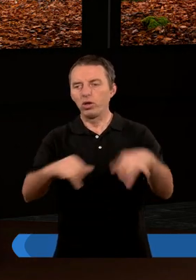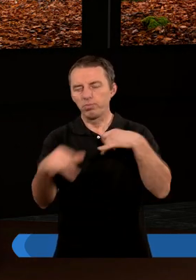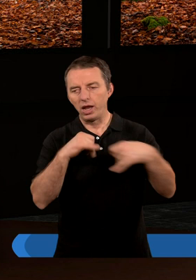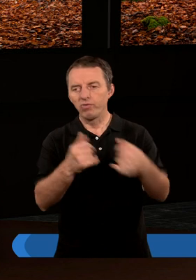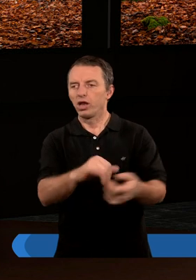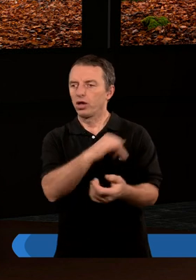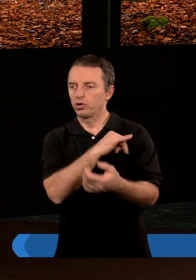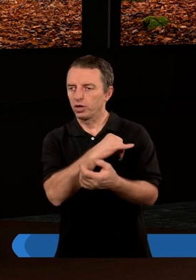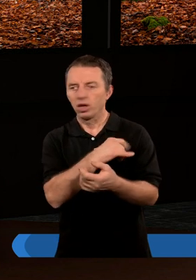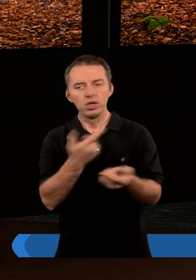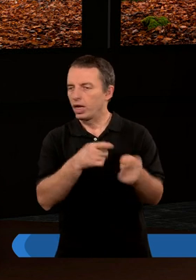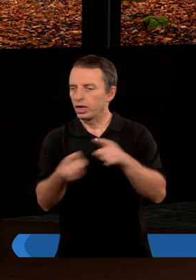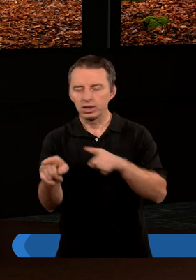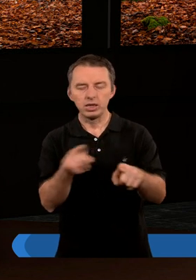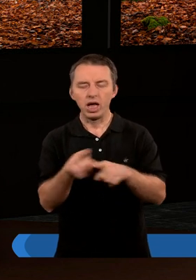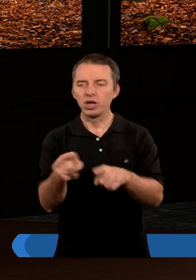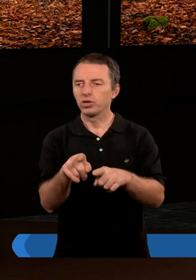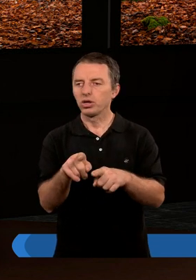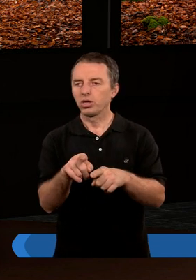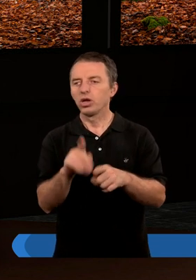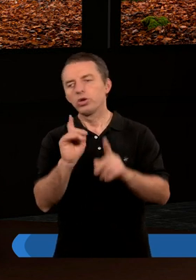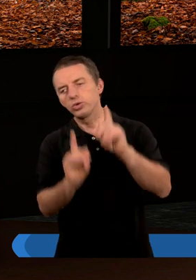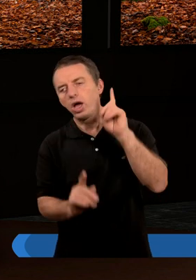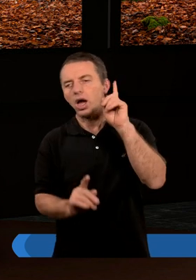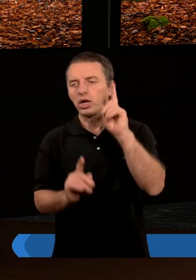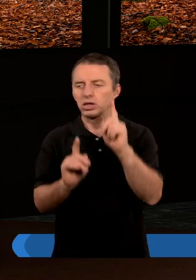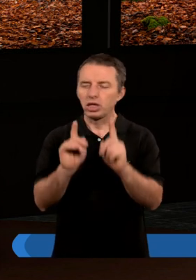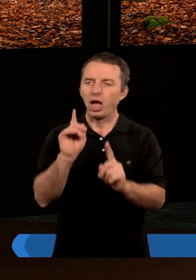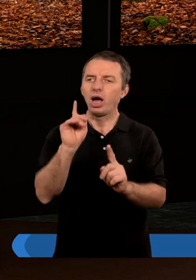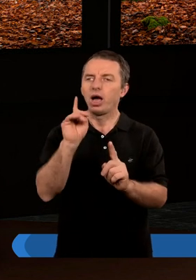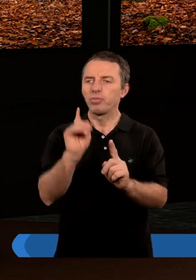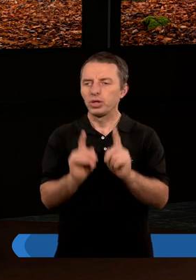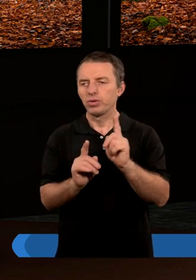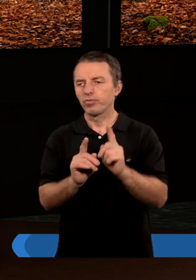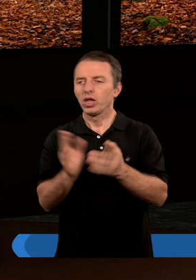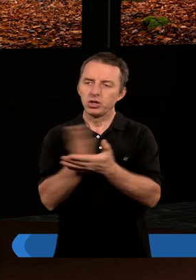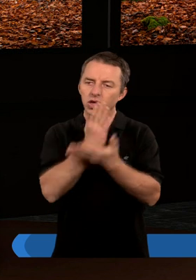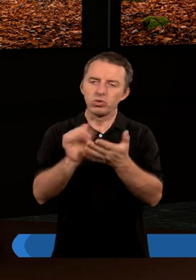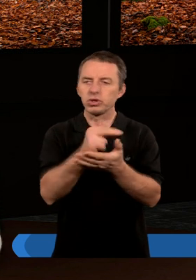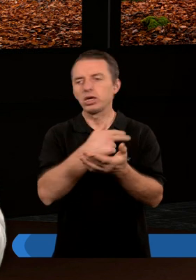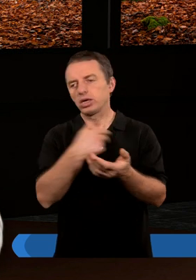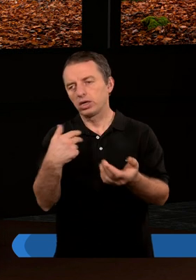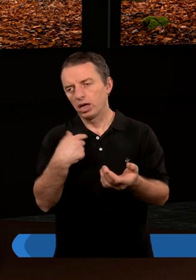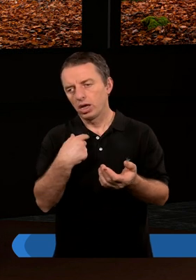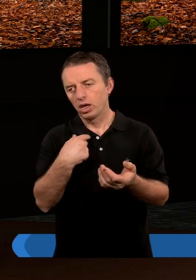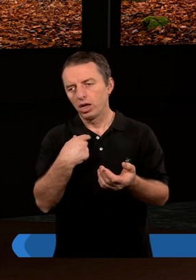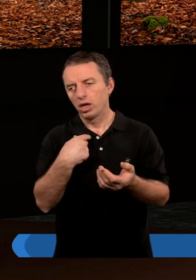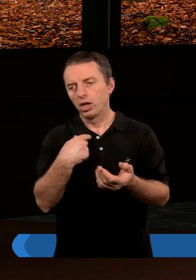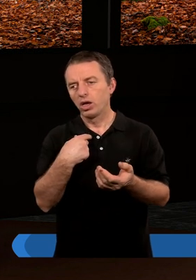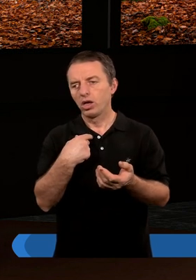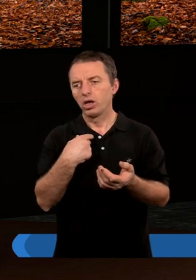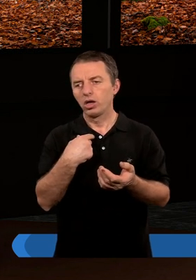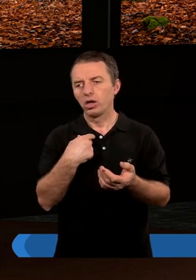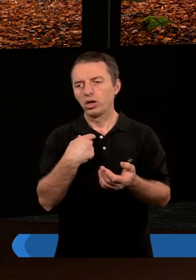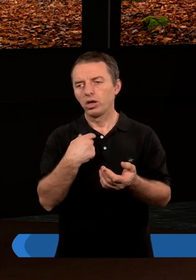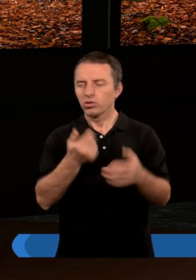panowaniem grzechu, co nie znaczy, tak jak czasami niektórzy z nas forsują tą